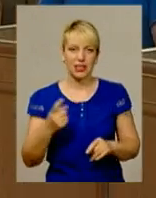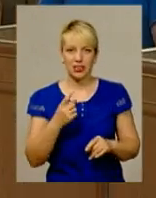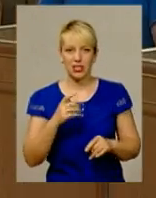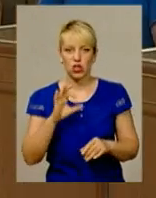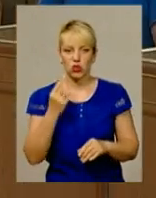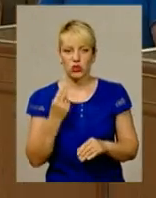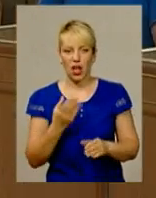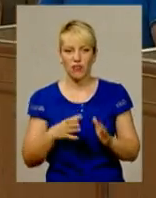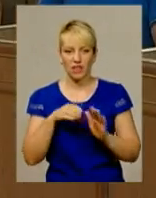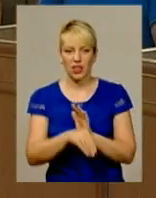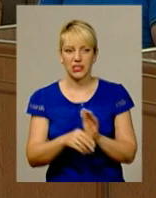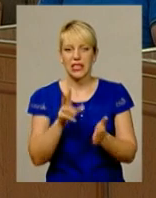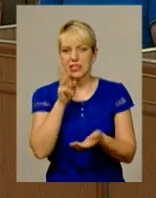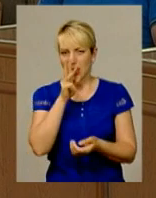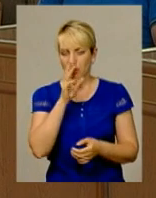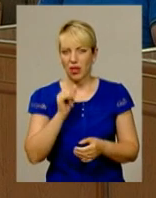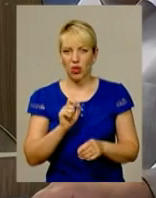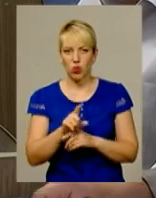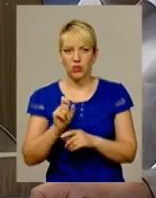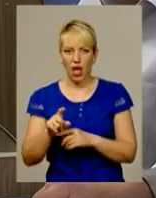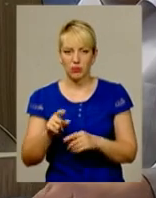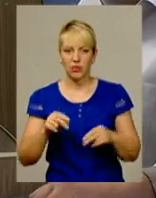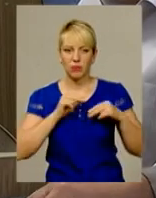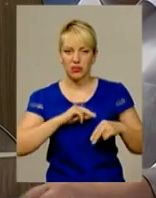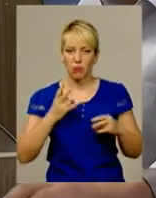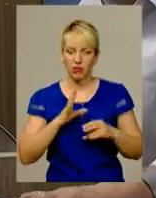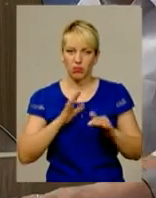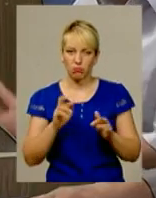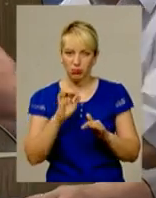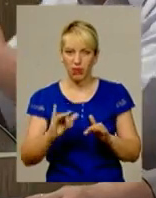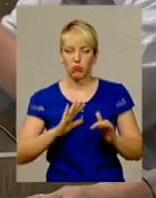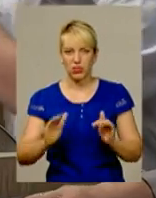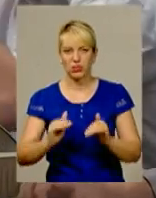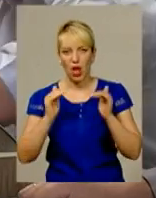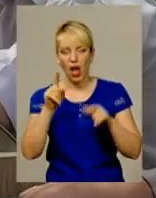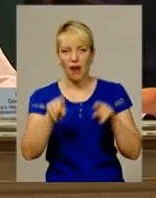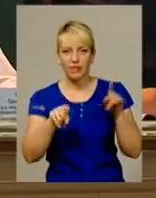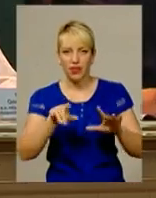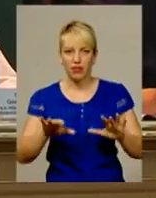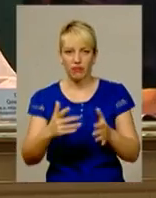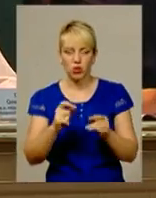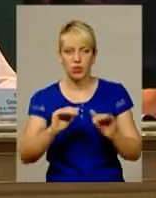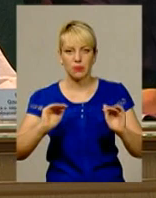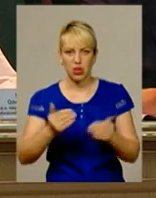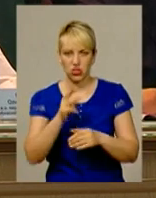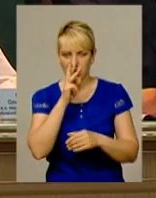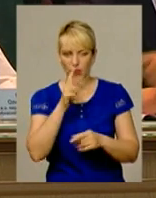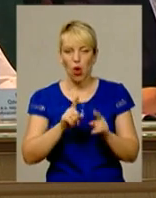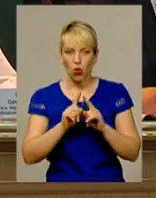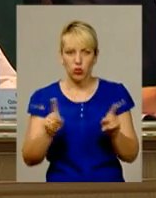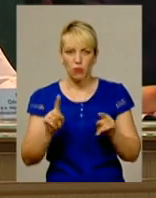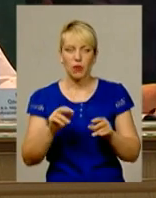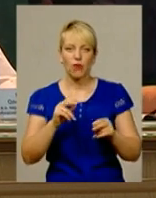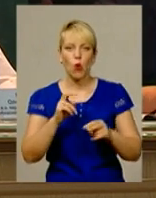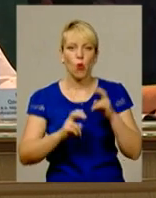соцвнеску зарплата у найманих працівників мала б зростати. Натомість де інде вона навіть знизилася, особливо у промисловій